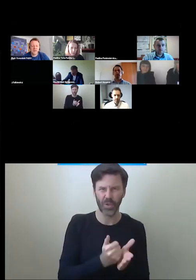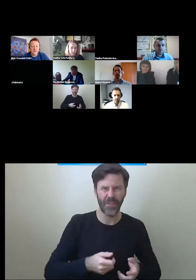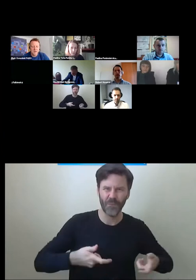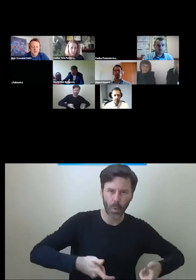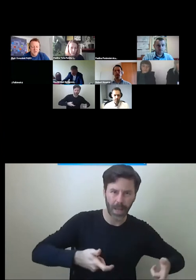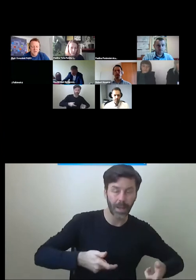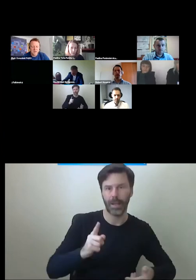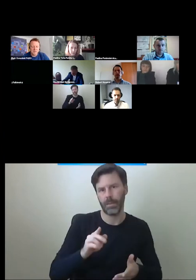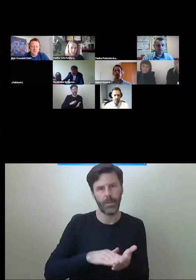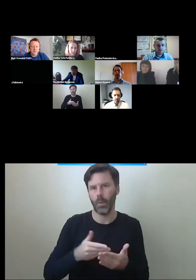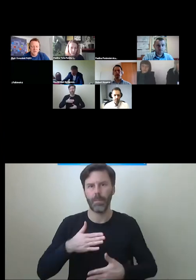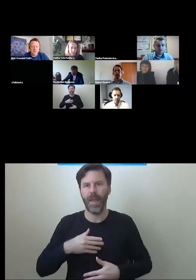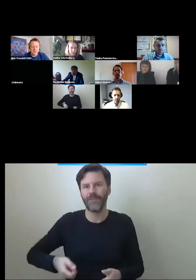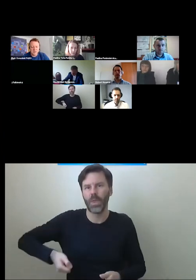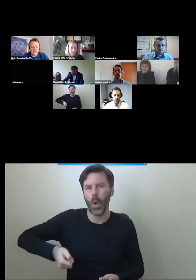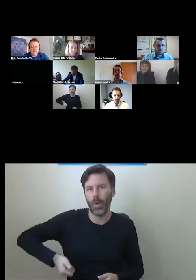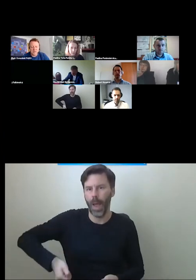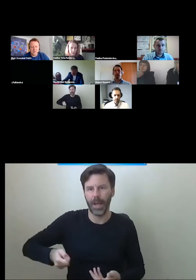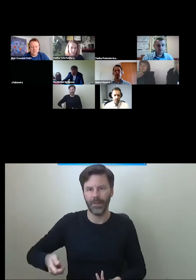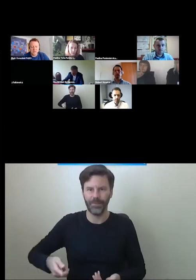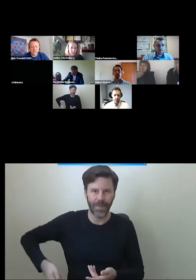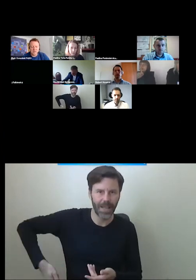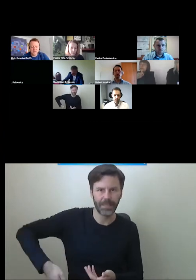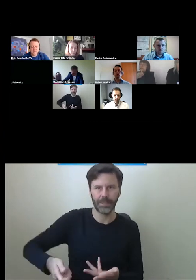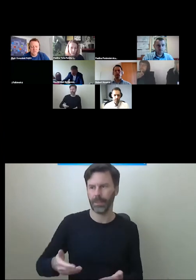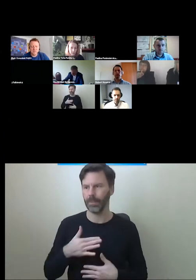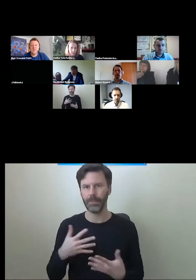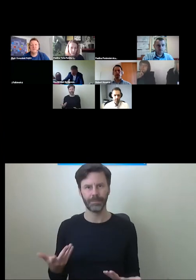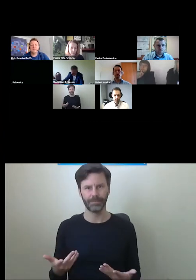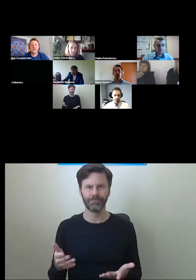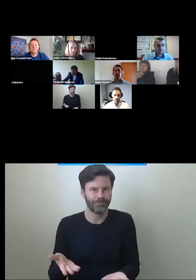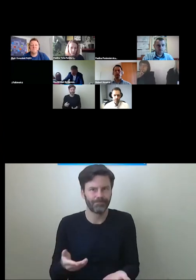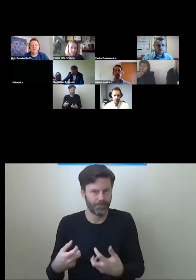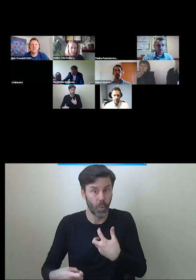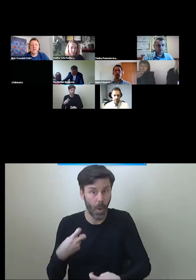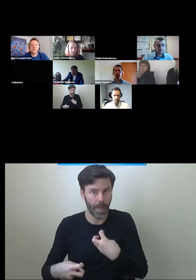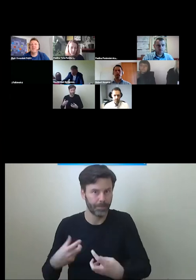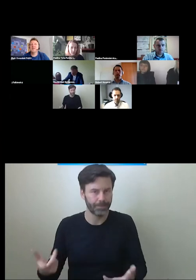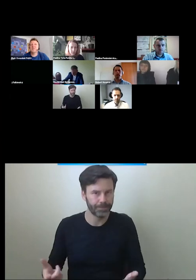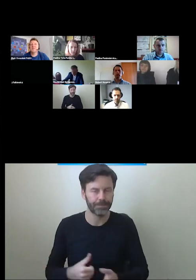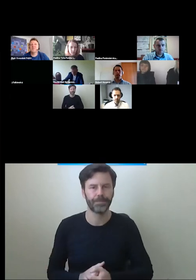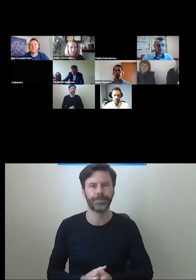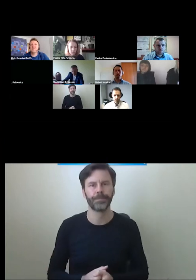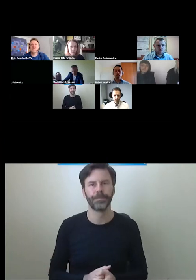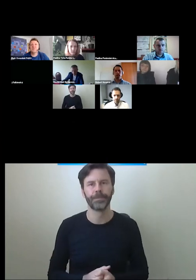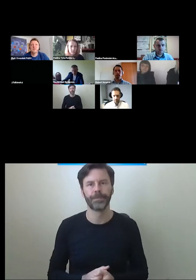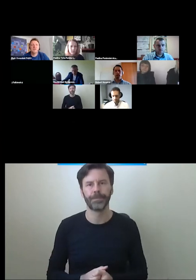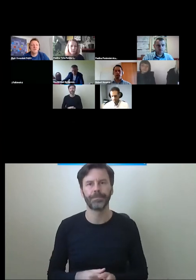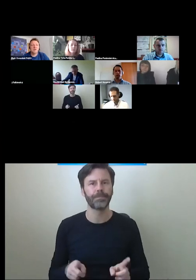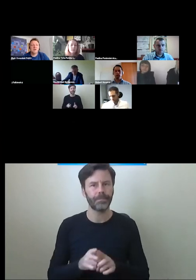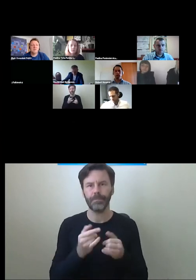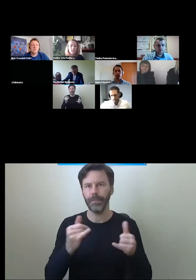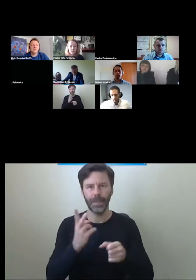walizkę. Będziemy też prosili o zwrócenie uwagi na inne aspekty dostępności.